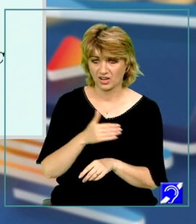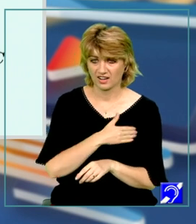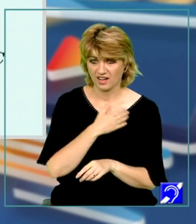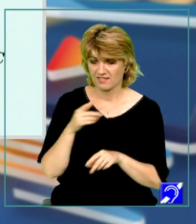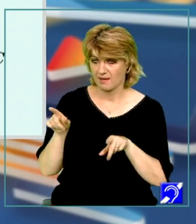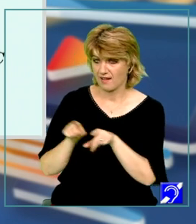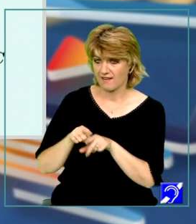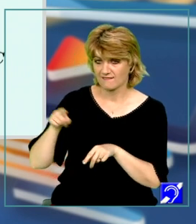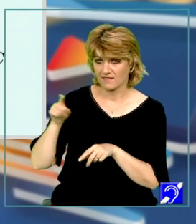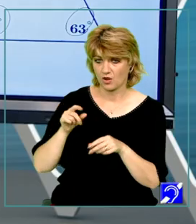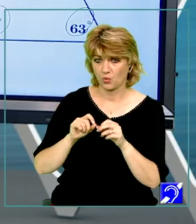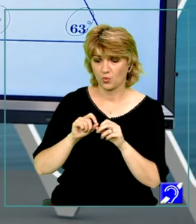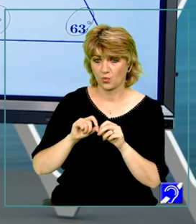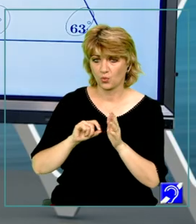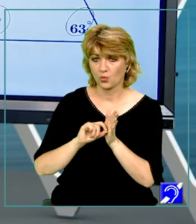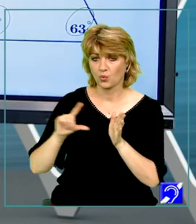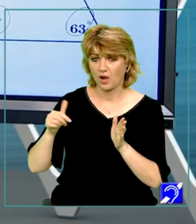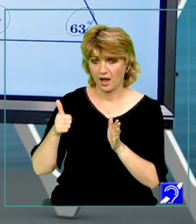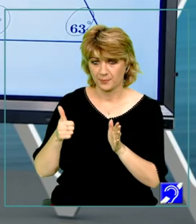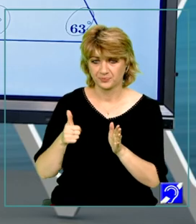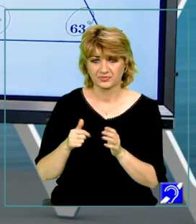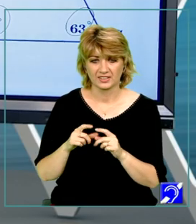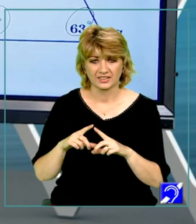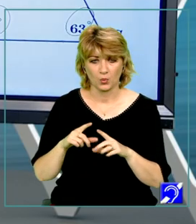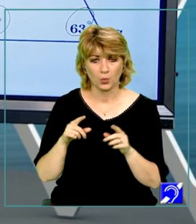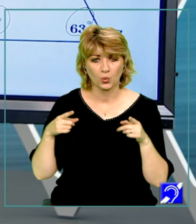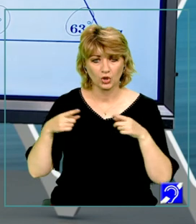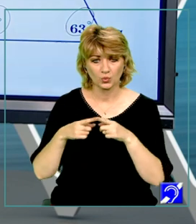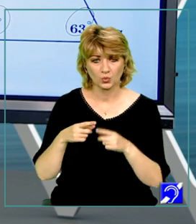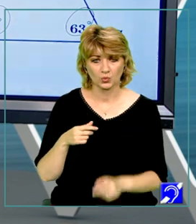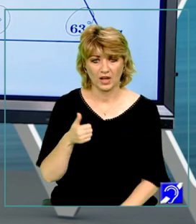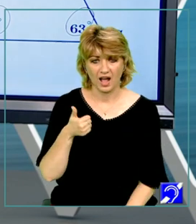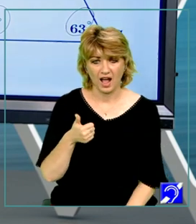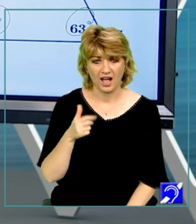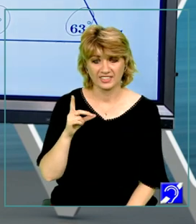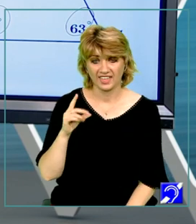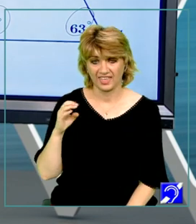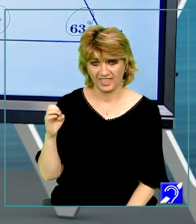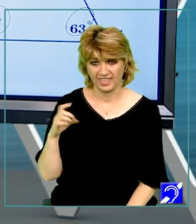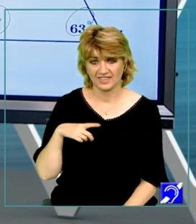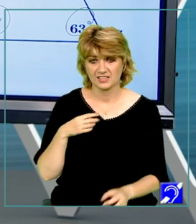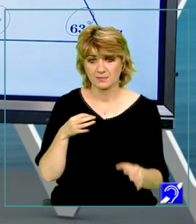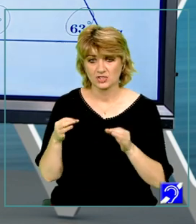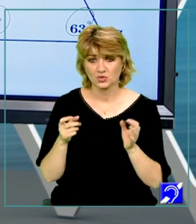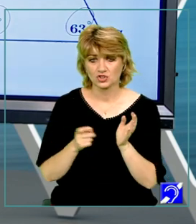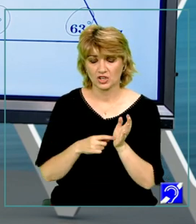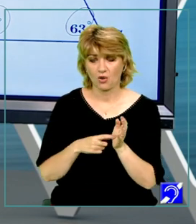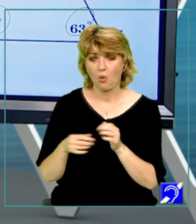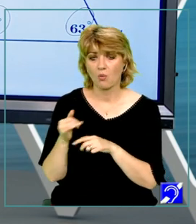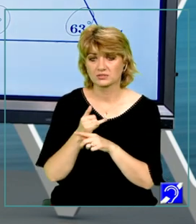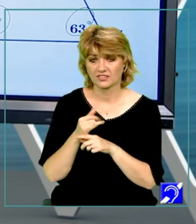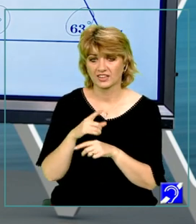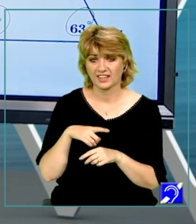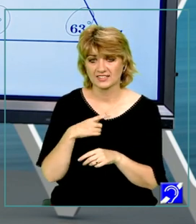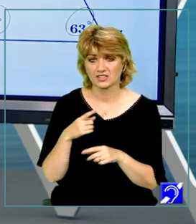de grade. Unghiul A, D, E a cărui măsură ne este cerută, observăm că